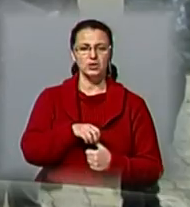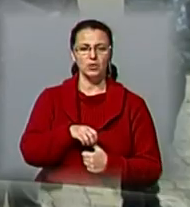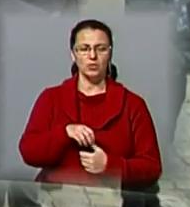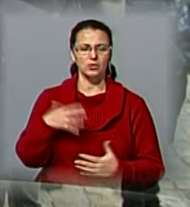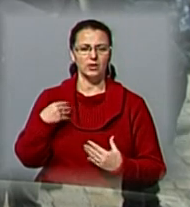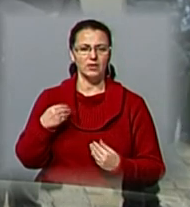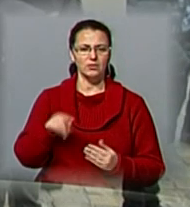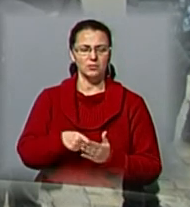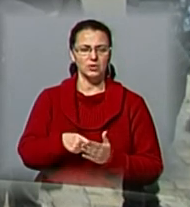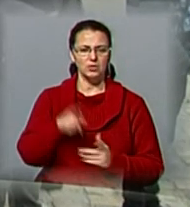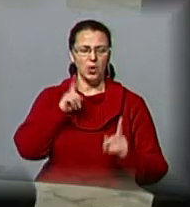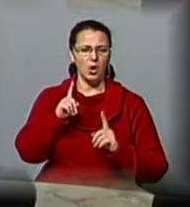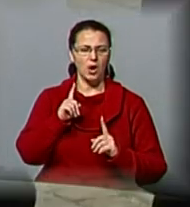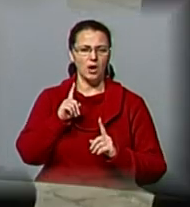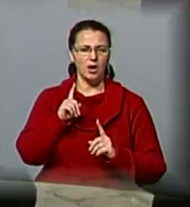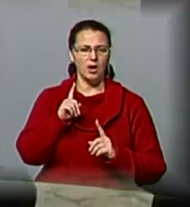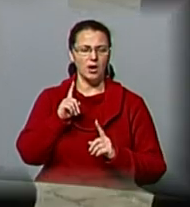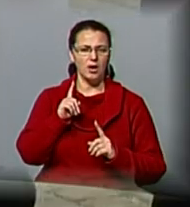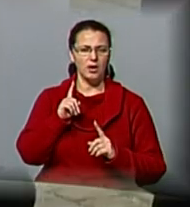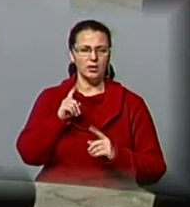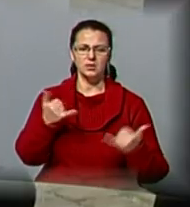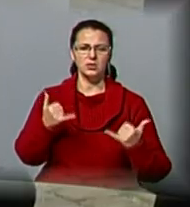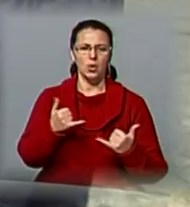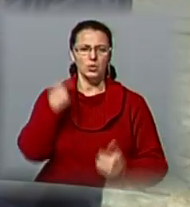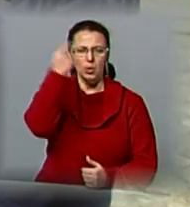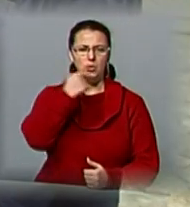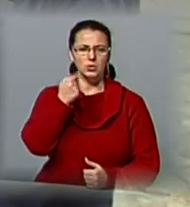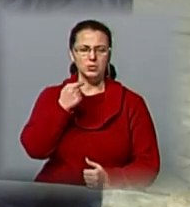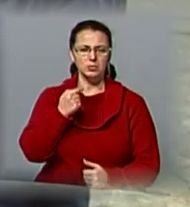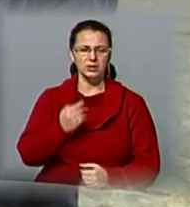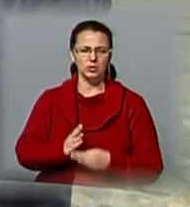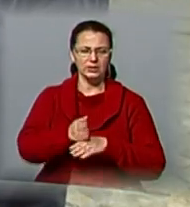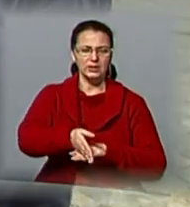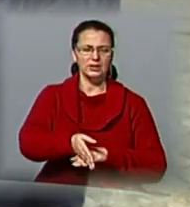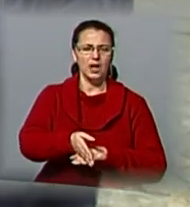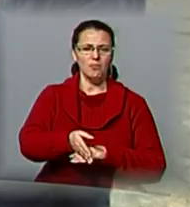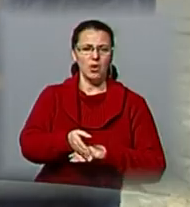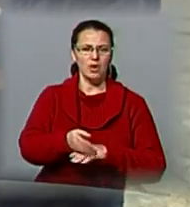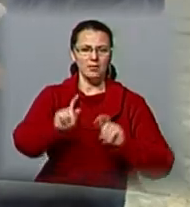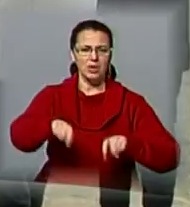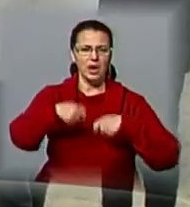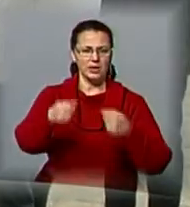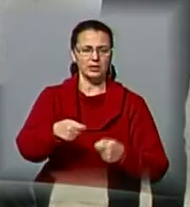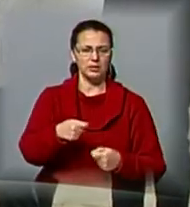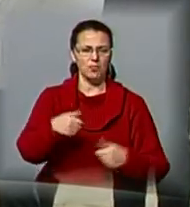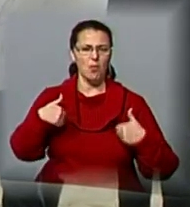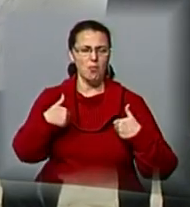Сьогодні ми також зайдемо і особисто передамо певні побажання.